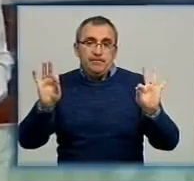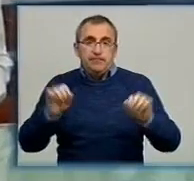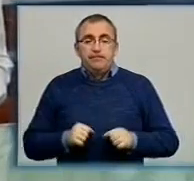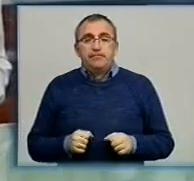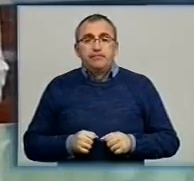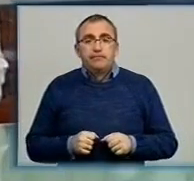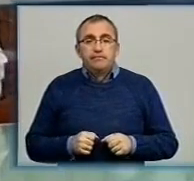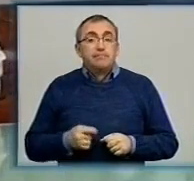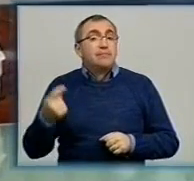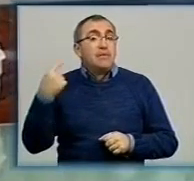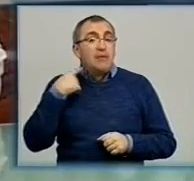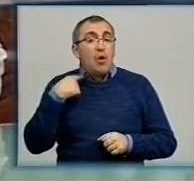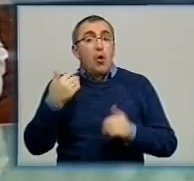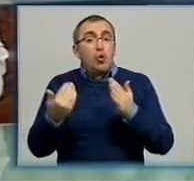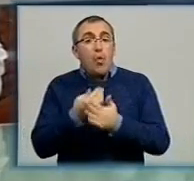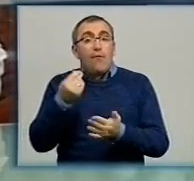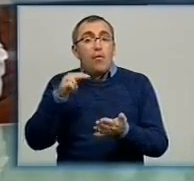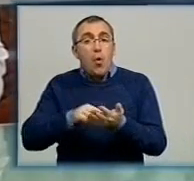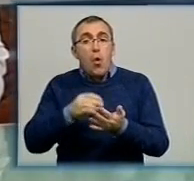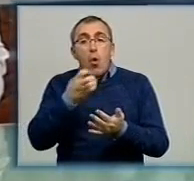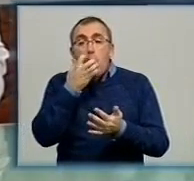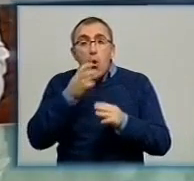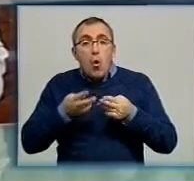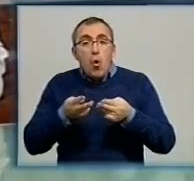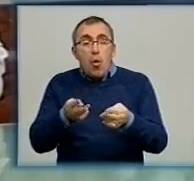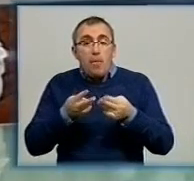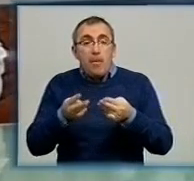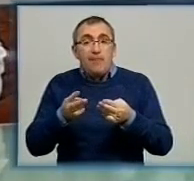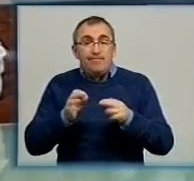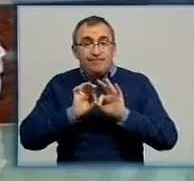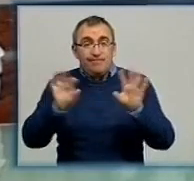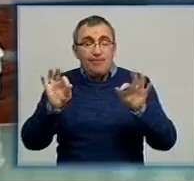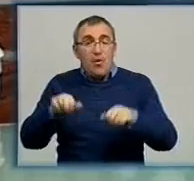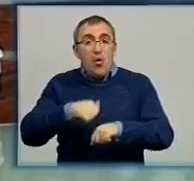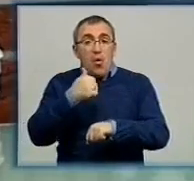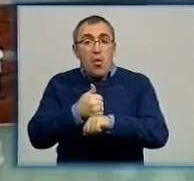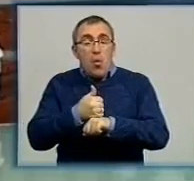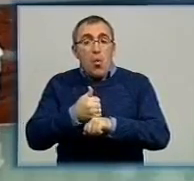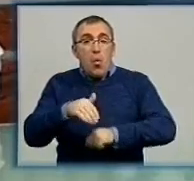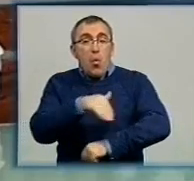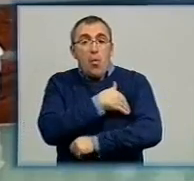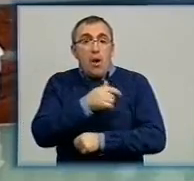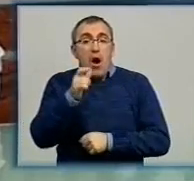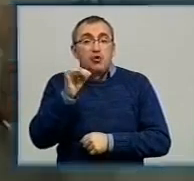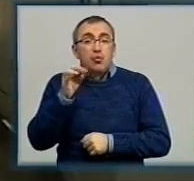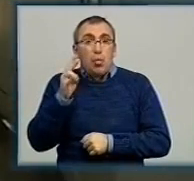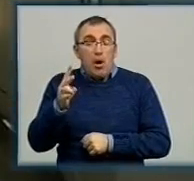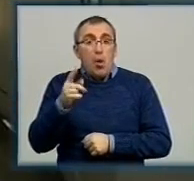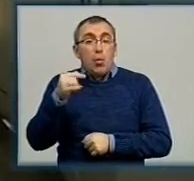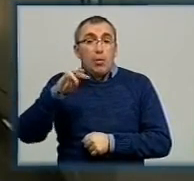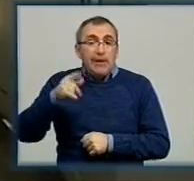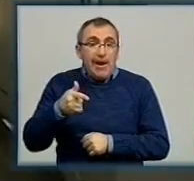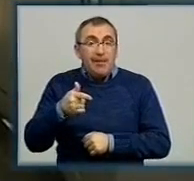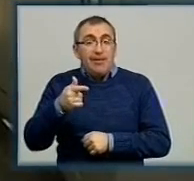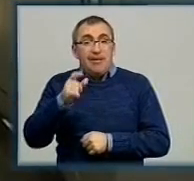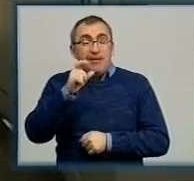В Кірвограді нові тарифи на опалення. Про це під час прес-конференції повідомив головний комунальник міста Олександр Хачатурян. За його словами, з грудня абоненти